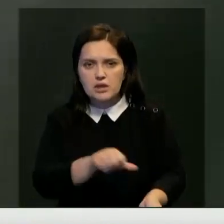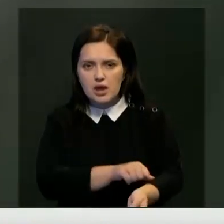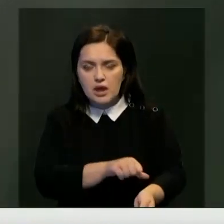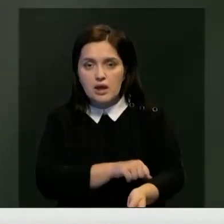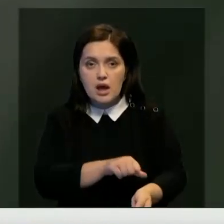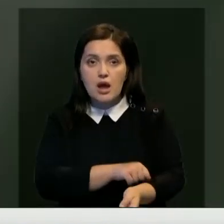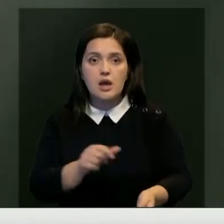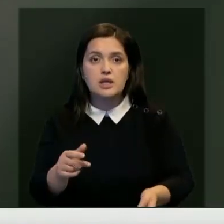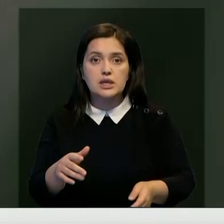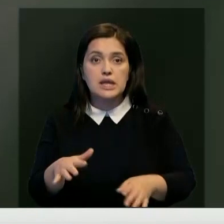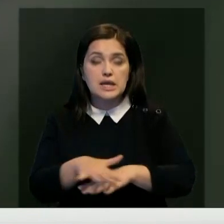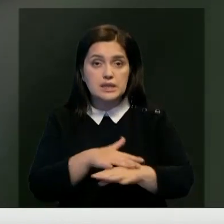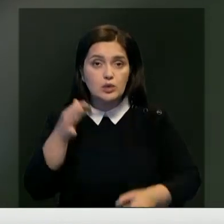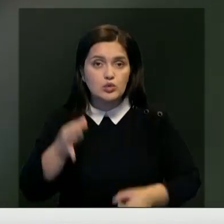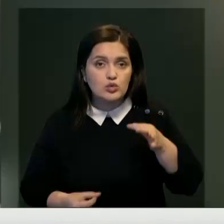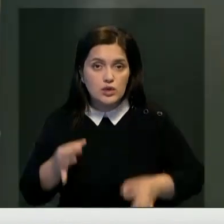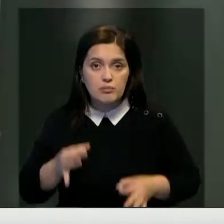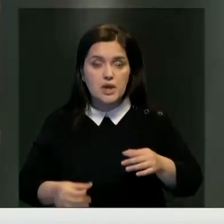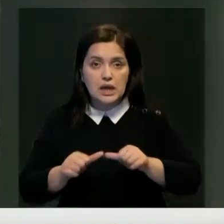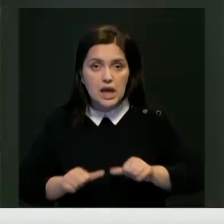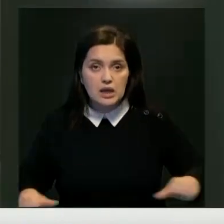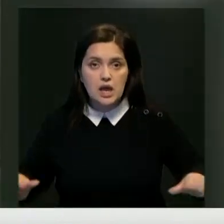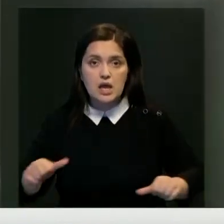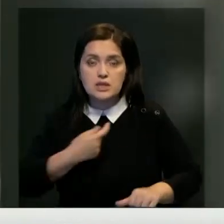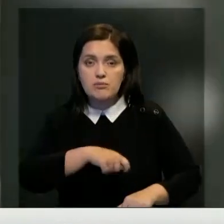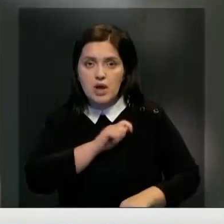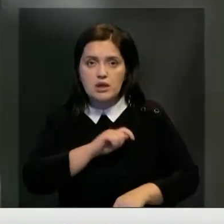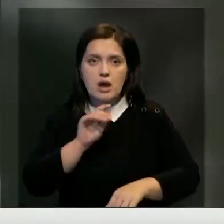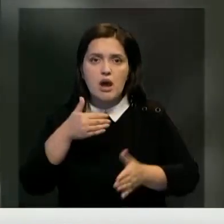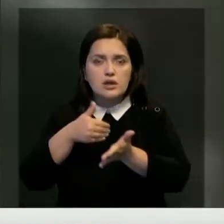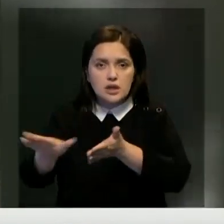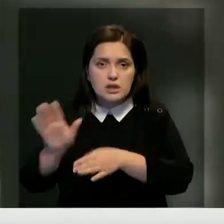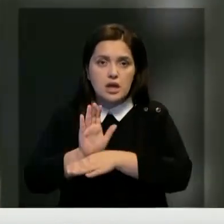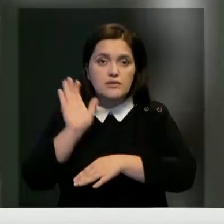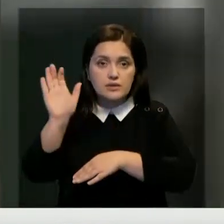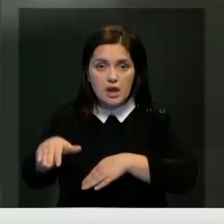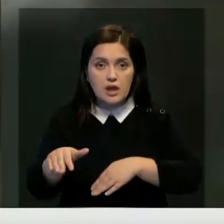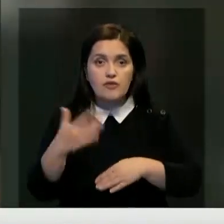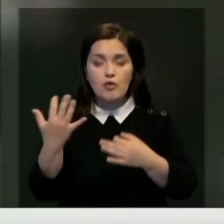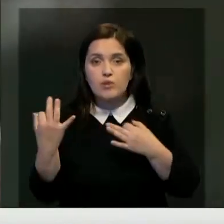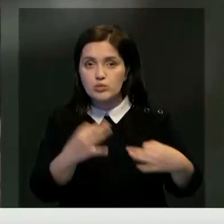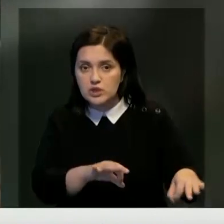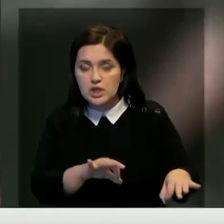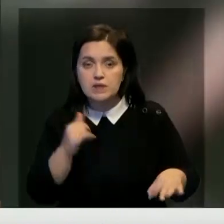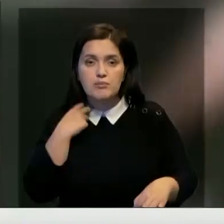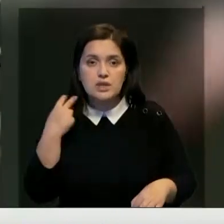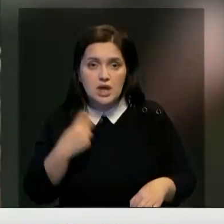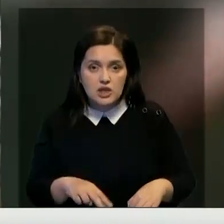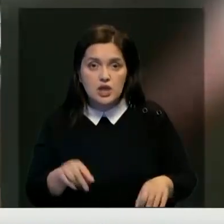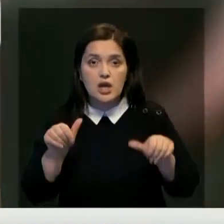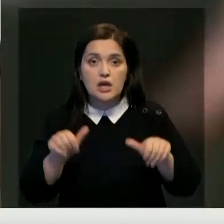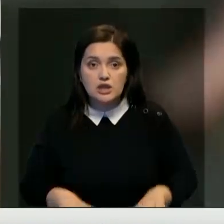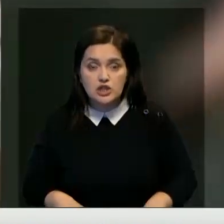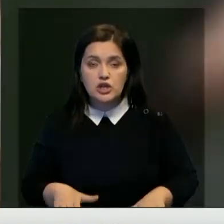средствами. Национальная судебная коллегия Испании отказала в экстрадиции венесуэльца. В результате его отпустили из-под